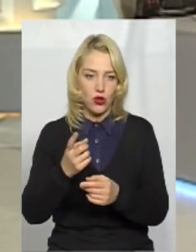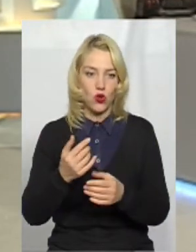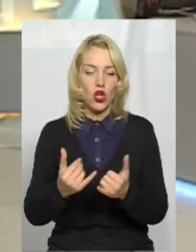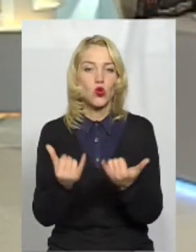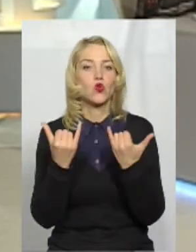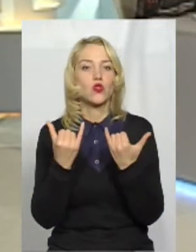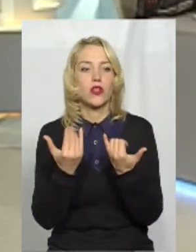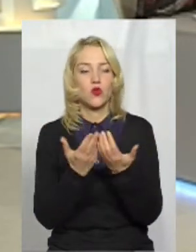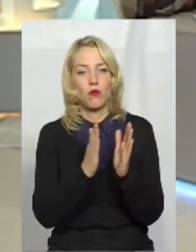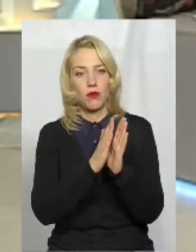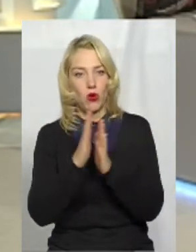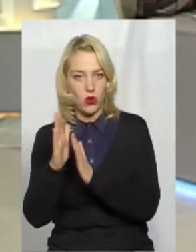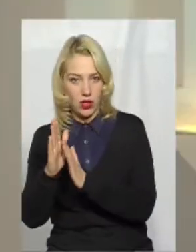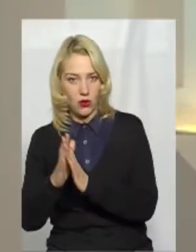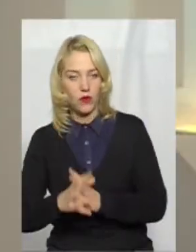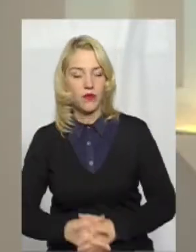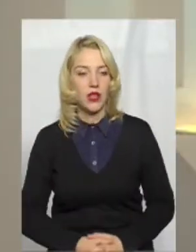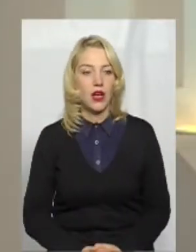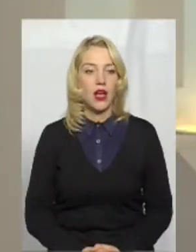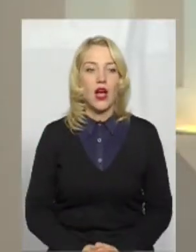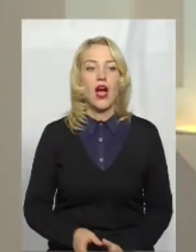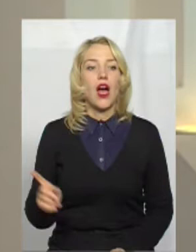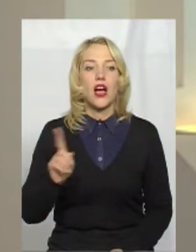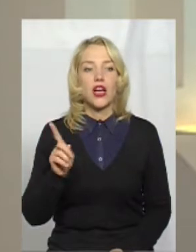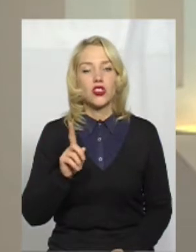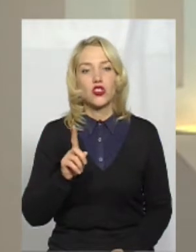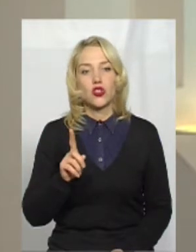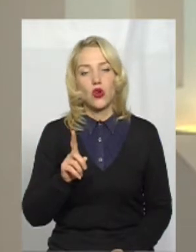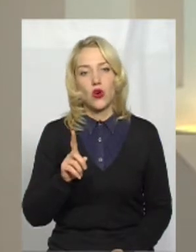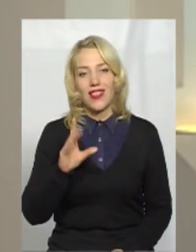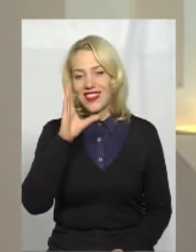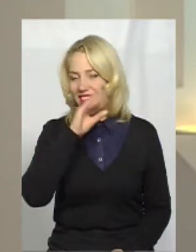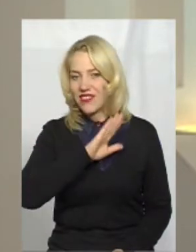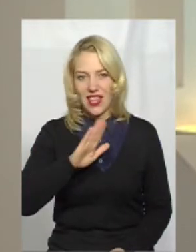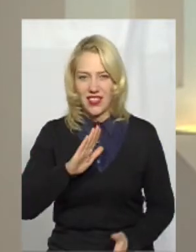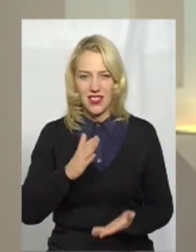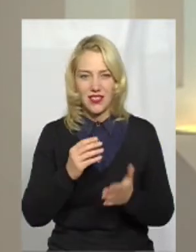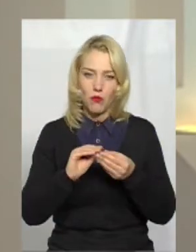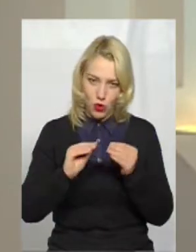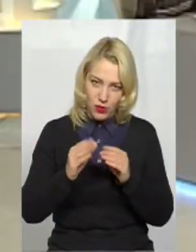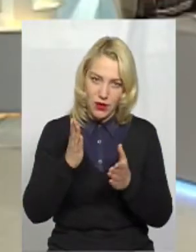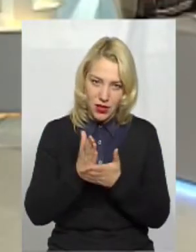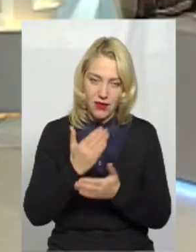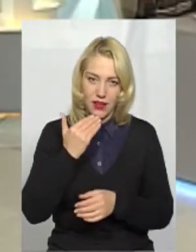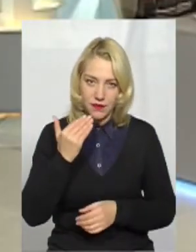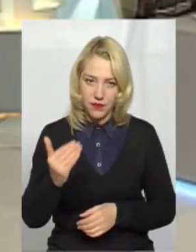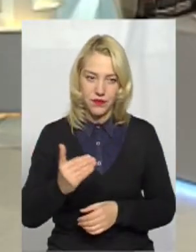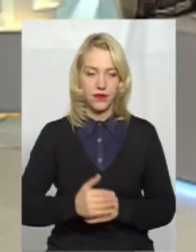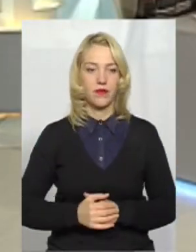сучасну бібліотеку. А що не вдається так коротко, якщо сказати? Є якісь проблеми?